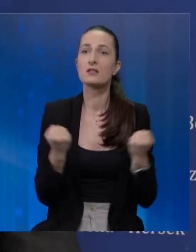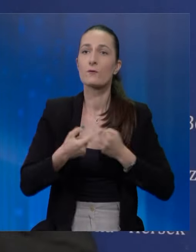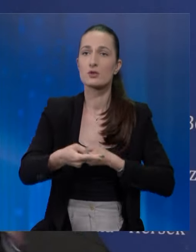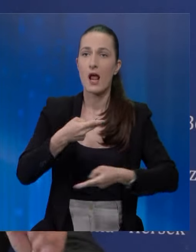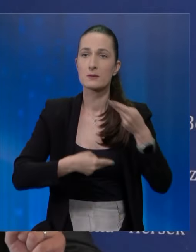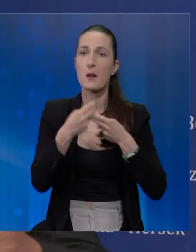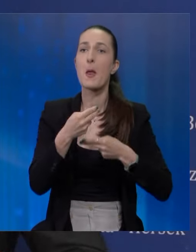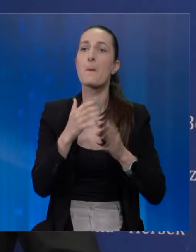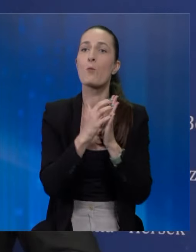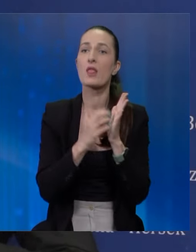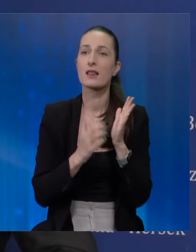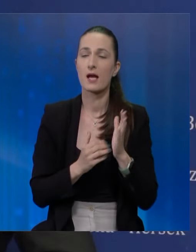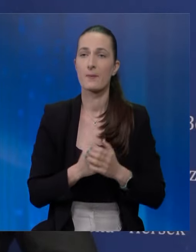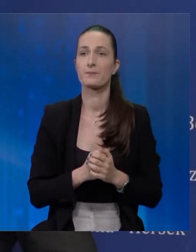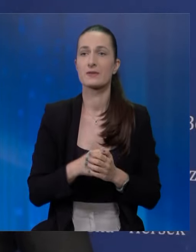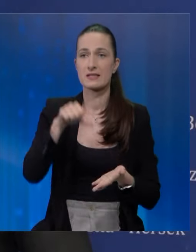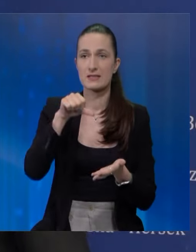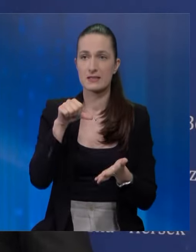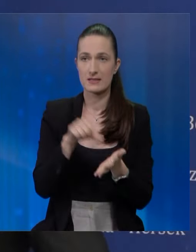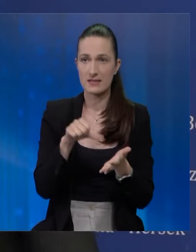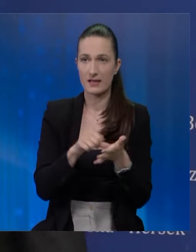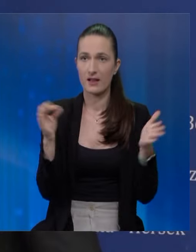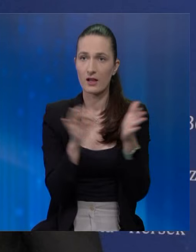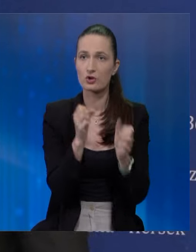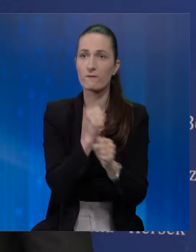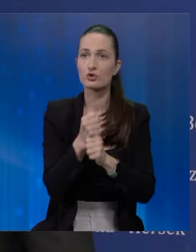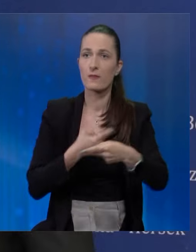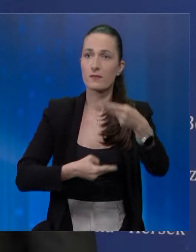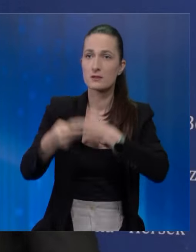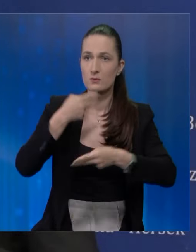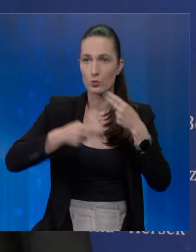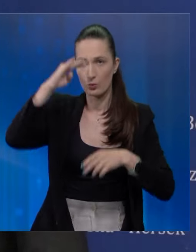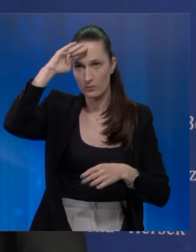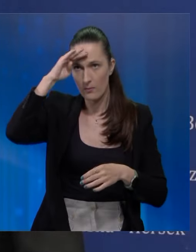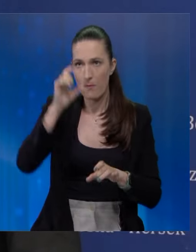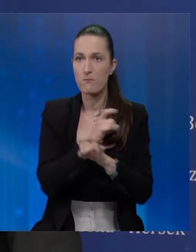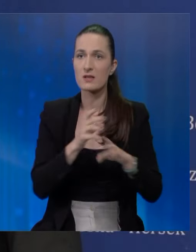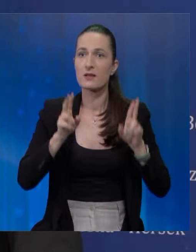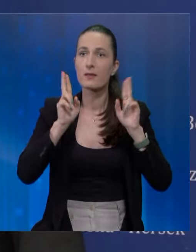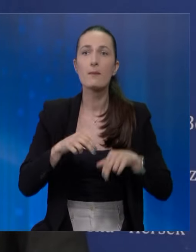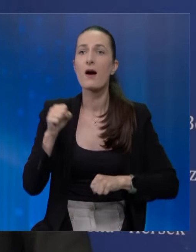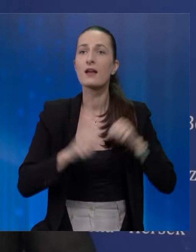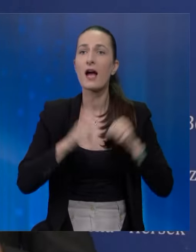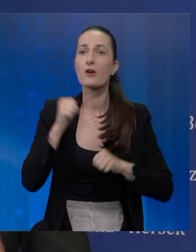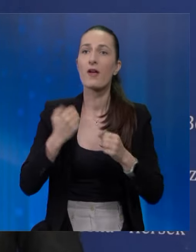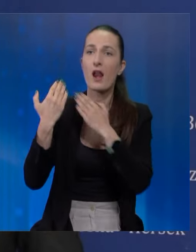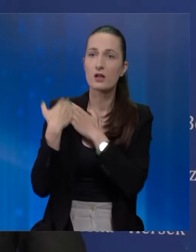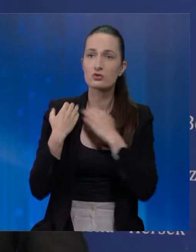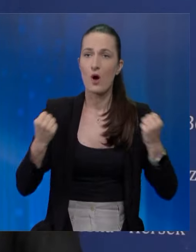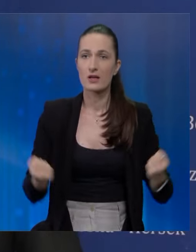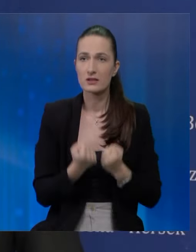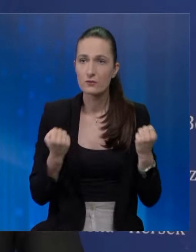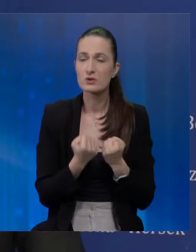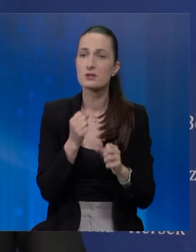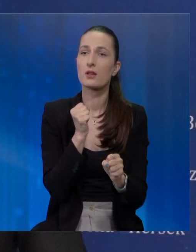u razmjeni podataka centralna tačka vrši distribuciju pošte, bez da ima ikakve nadležnosti, aktivnosti se dešavaju